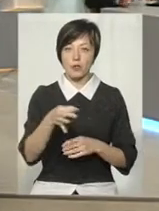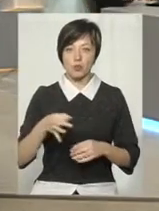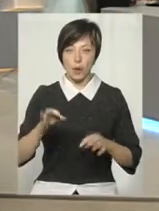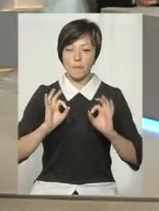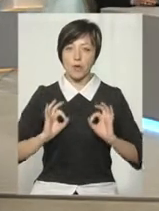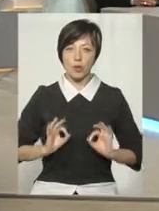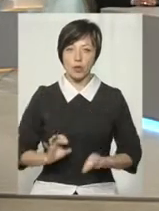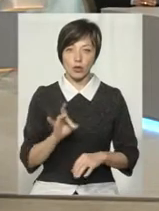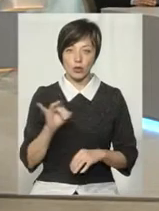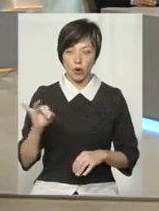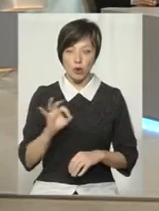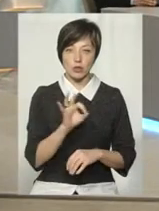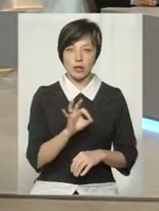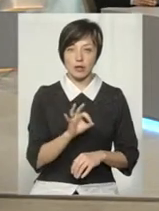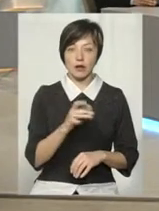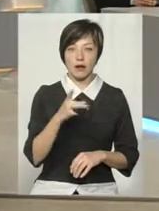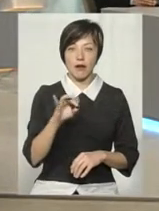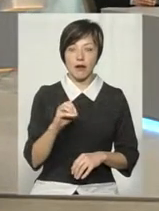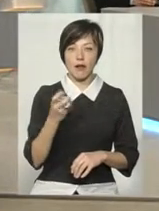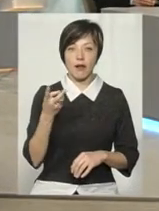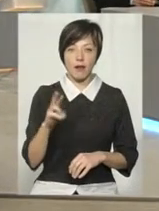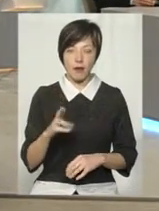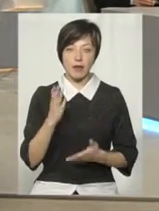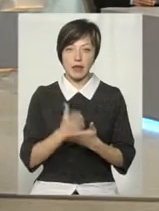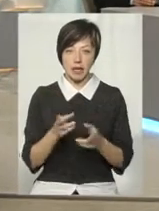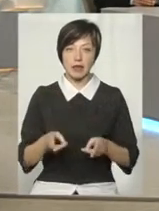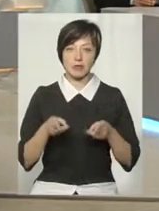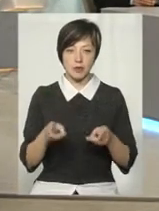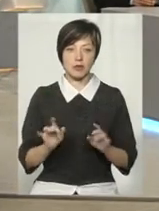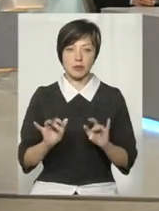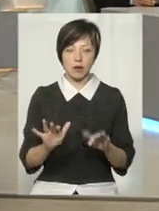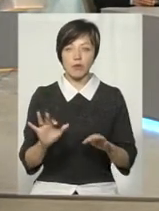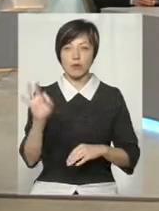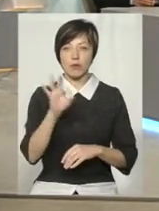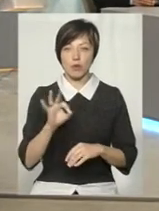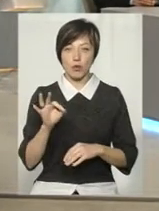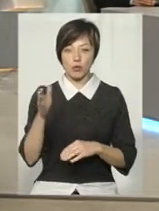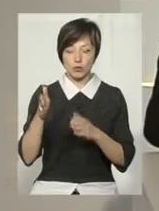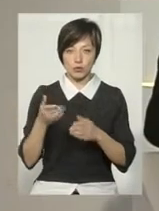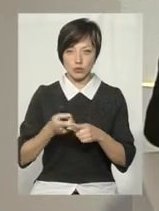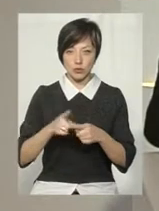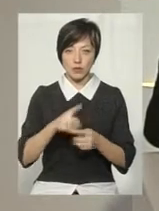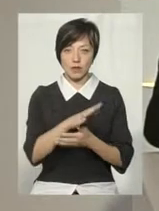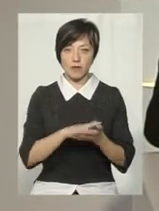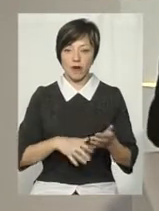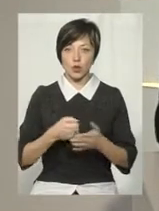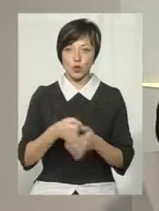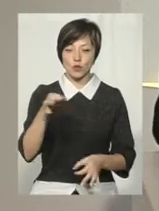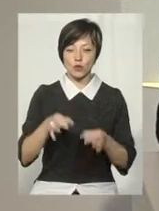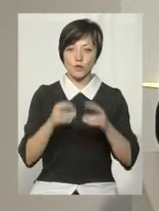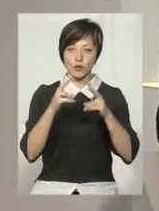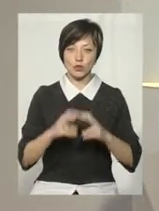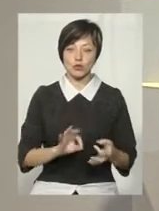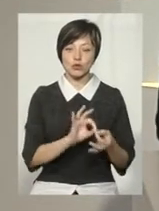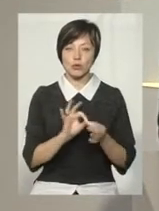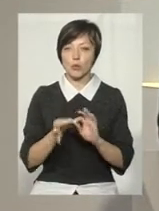прокуратури Оксана Греля, в прокуратурі є кримінальне провадження, стосовно нього триває досудове розслідування, жодних